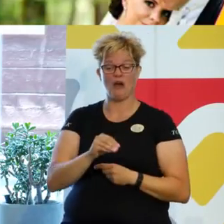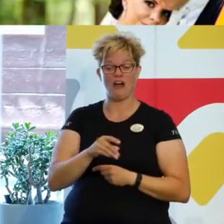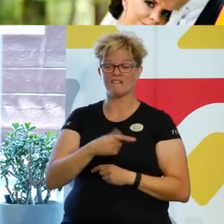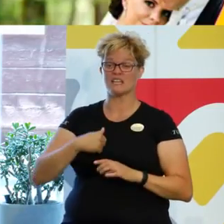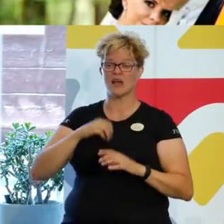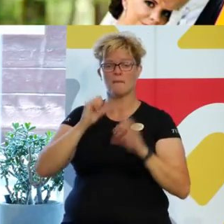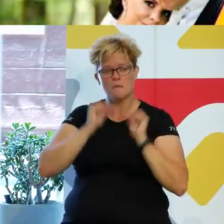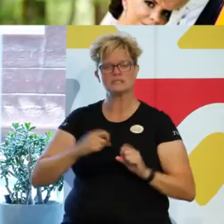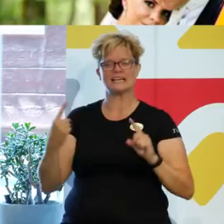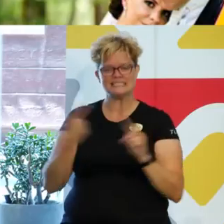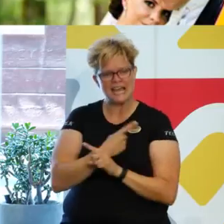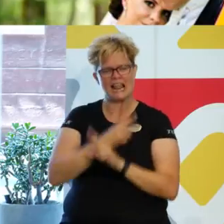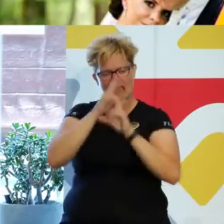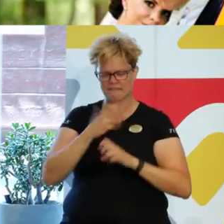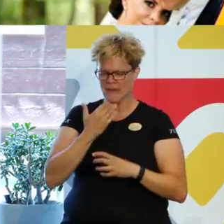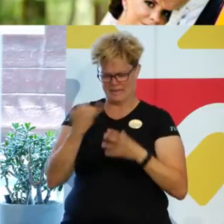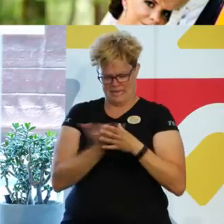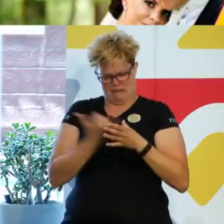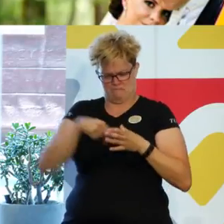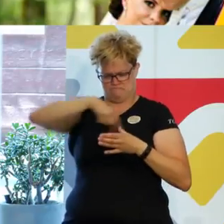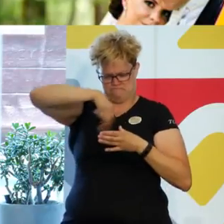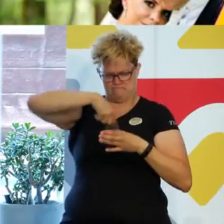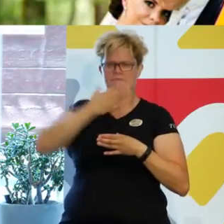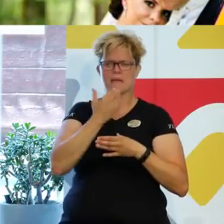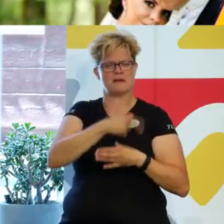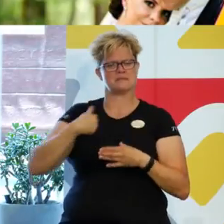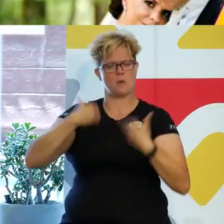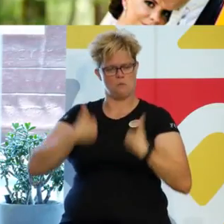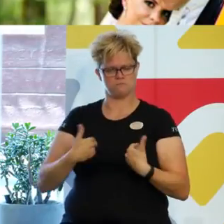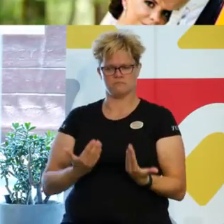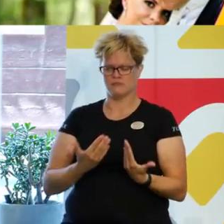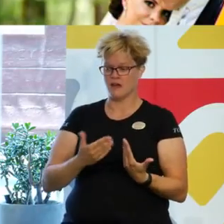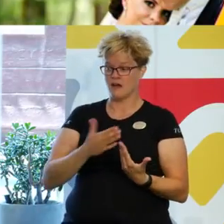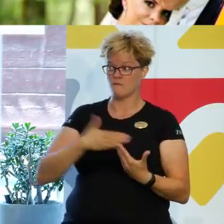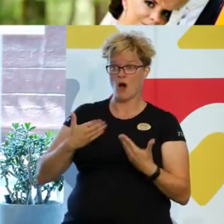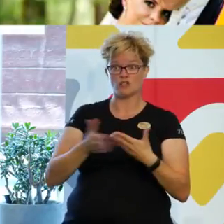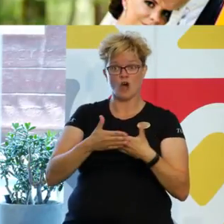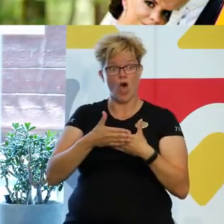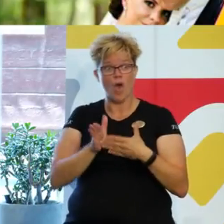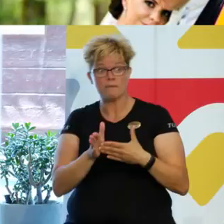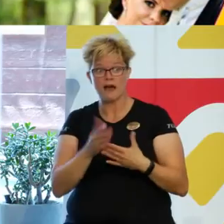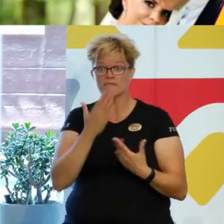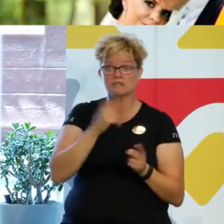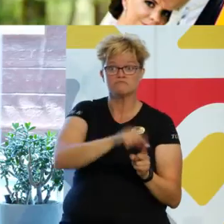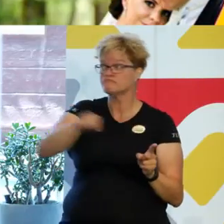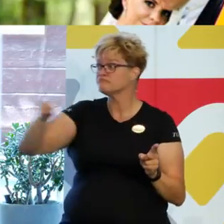behöver vi granska innanförskapet och oss själva. Vilka dörrar har vi öppna i vårt